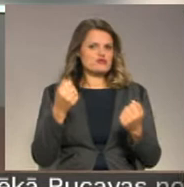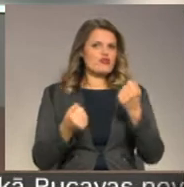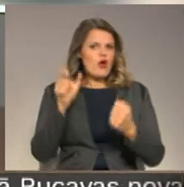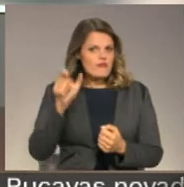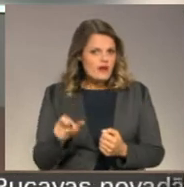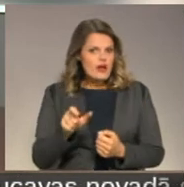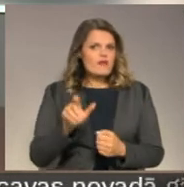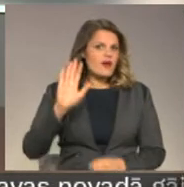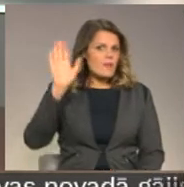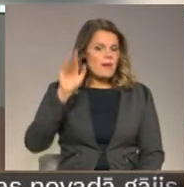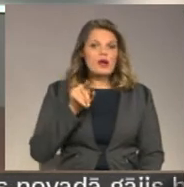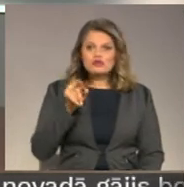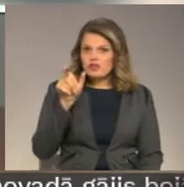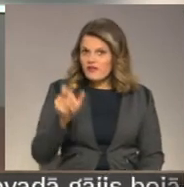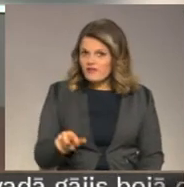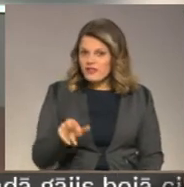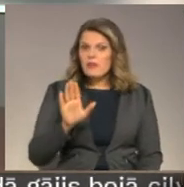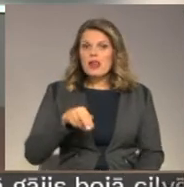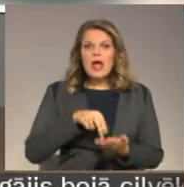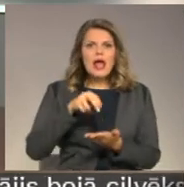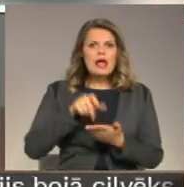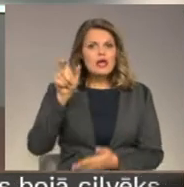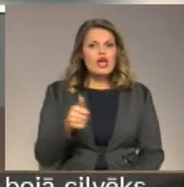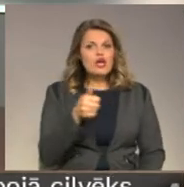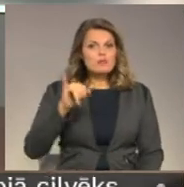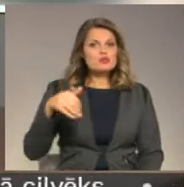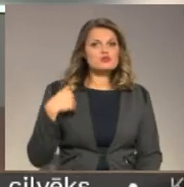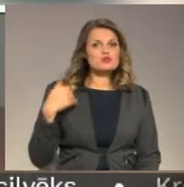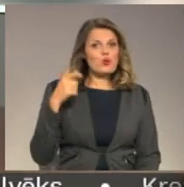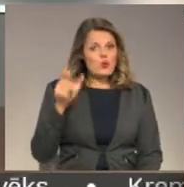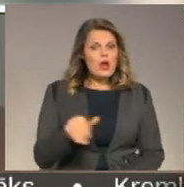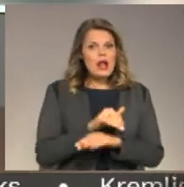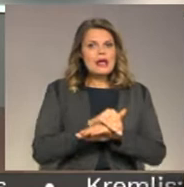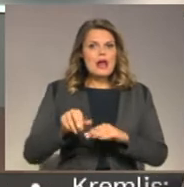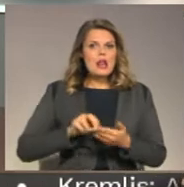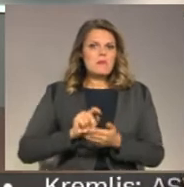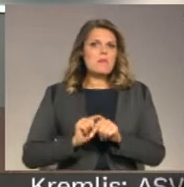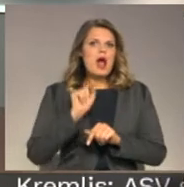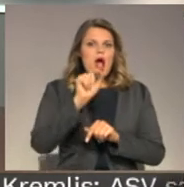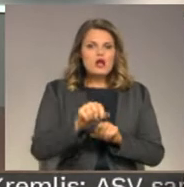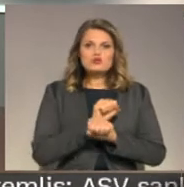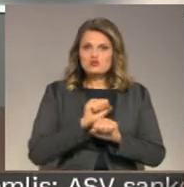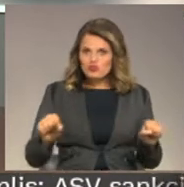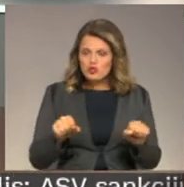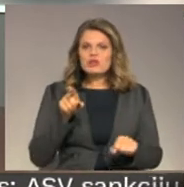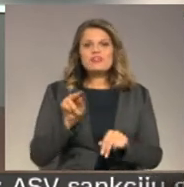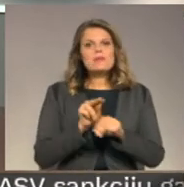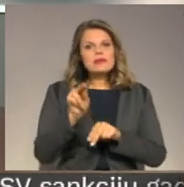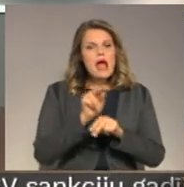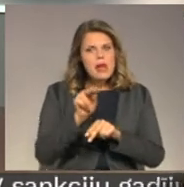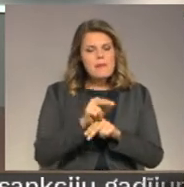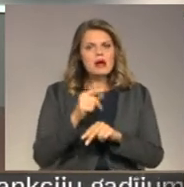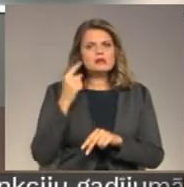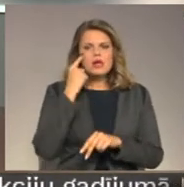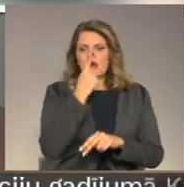vadītāju un pat pamāšana viņam. Lai gājais it īpaši, ja tas ir skolēns ielu pāriet bez bažām un droši, viņam jāiemāc nodibināt